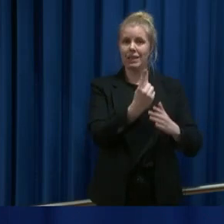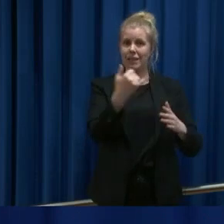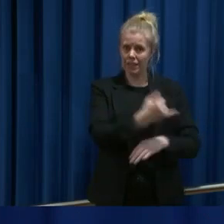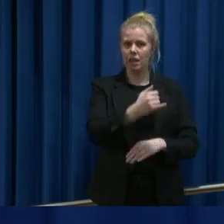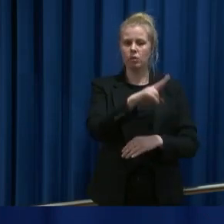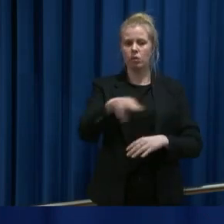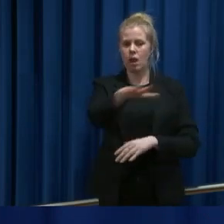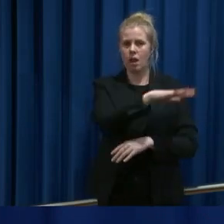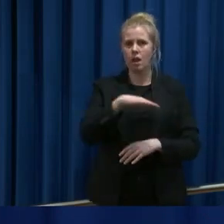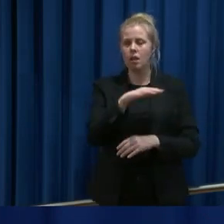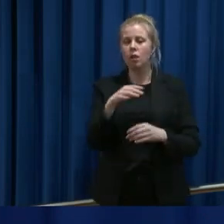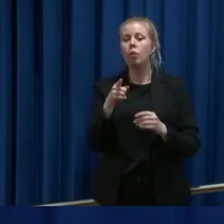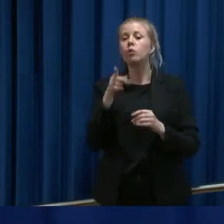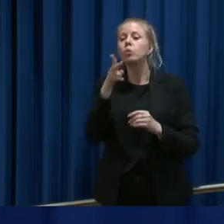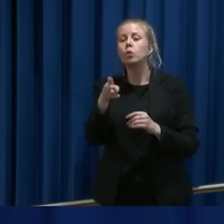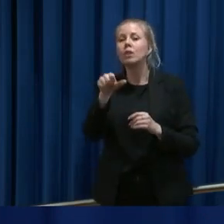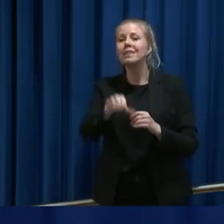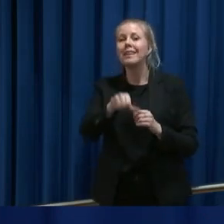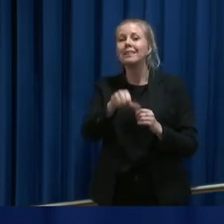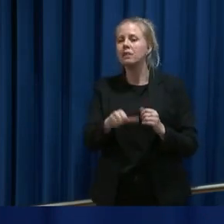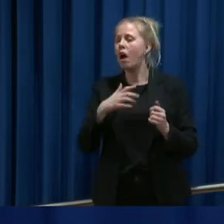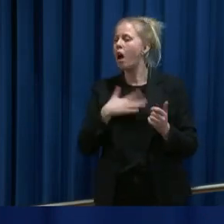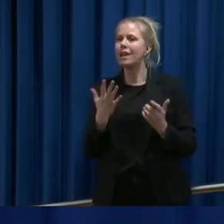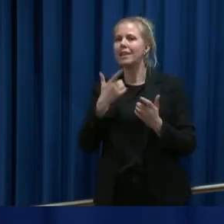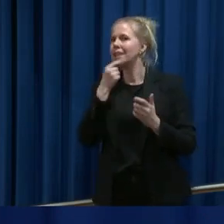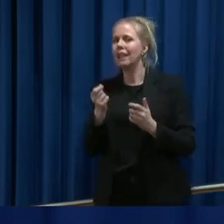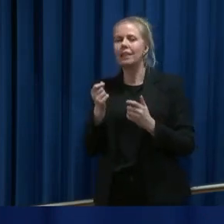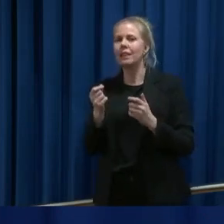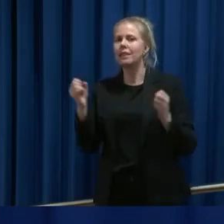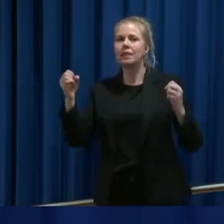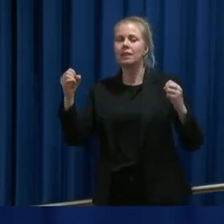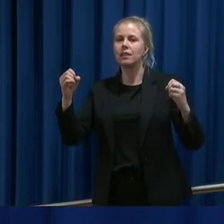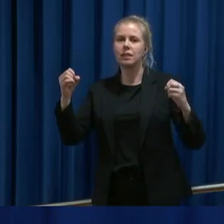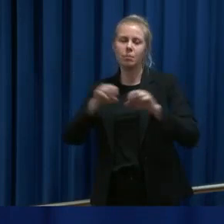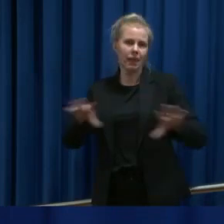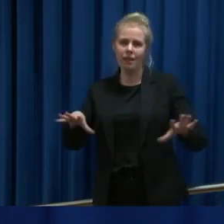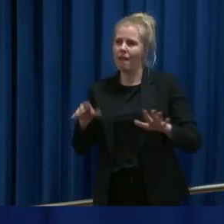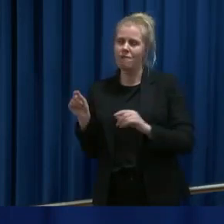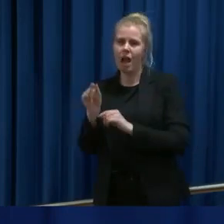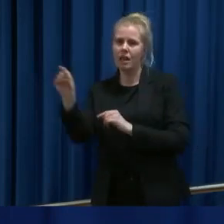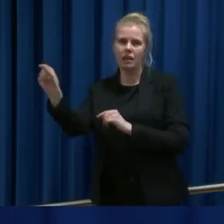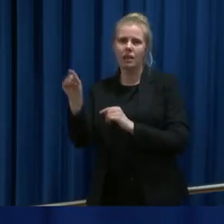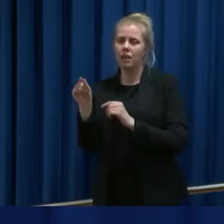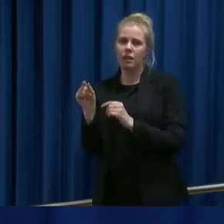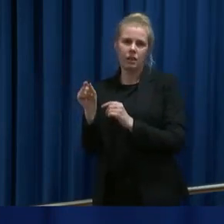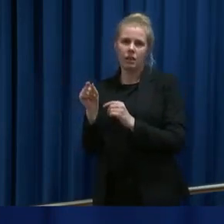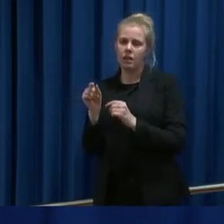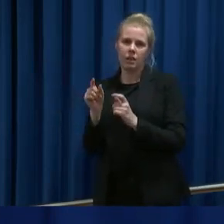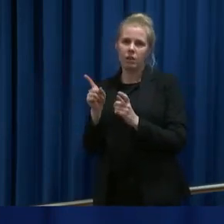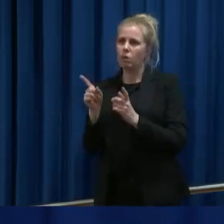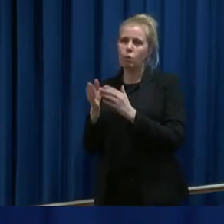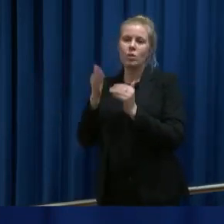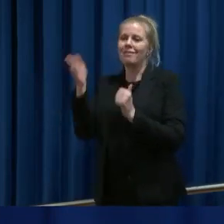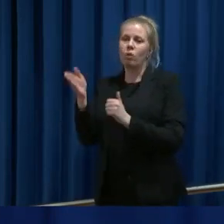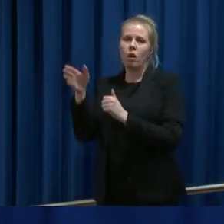disse så har 216 ikke kjent smittevei som vi kan koble ut av landet og til epidemiområder utenfor